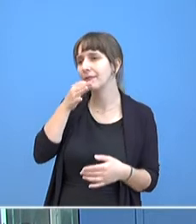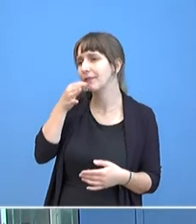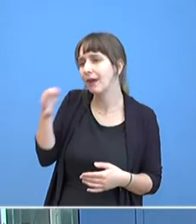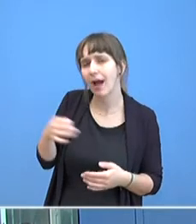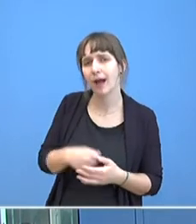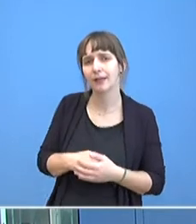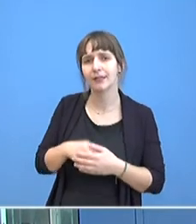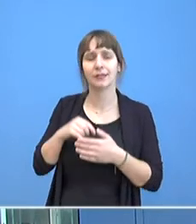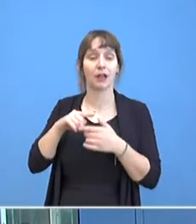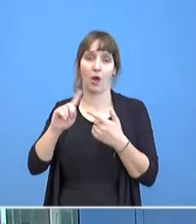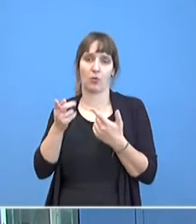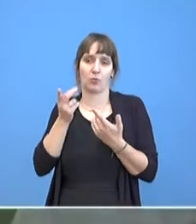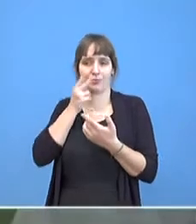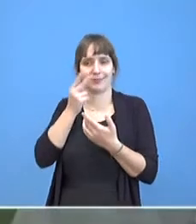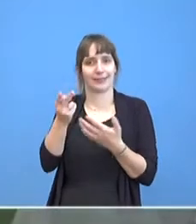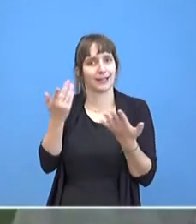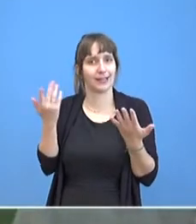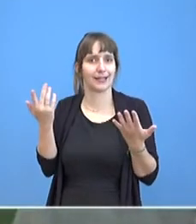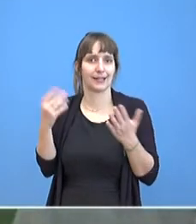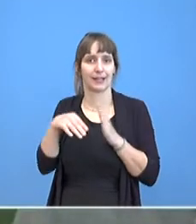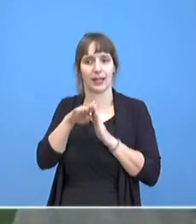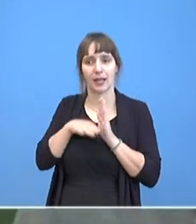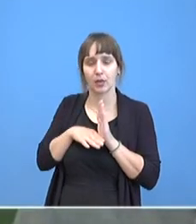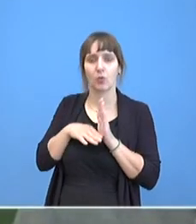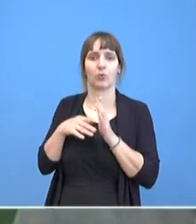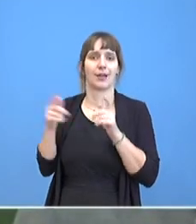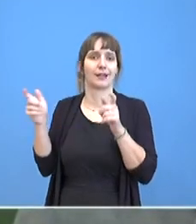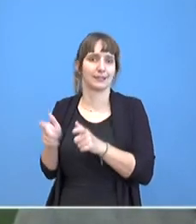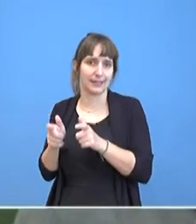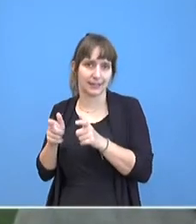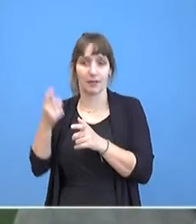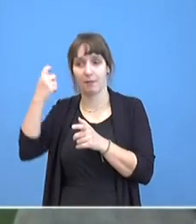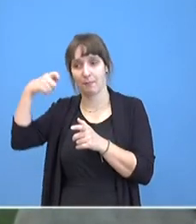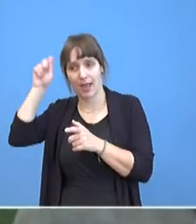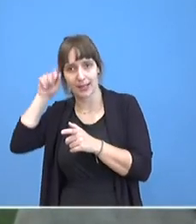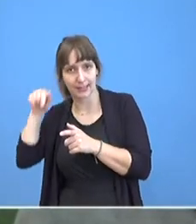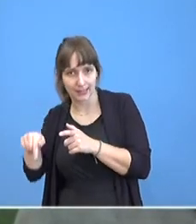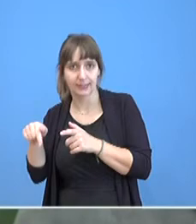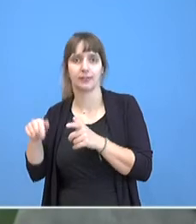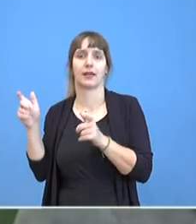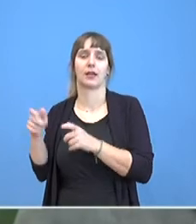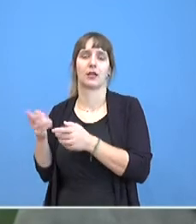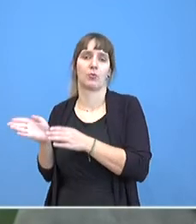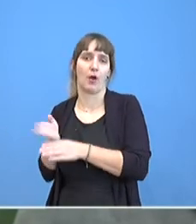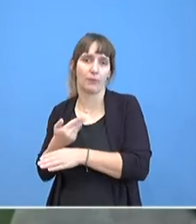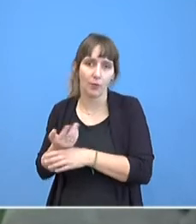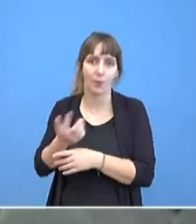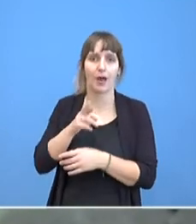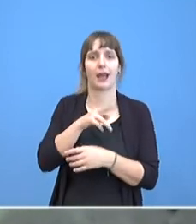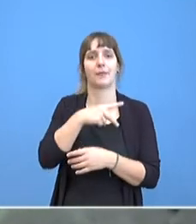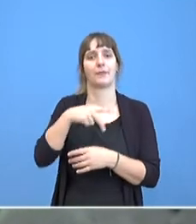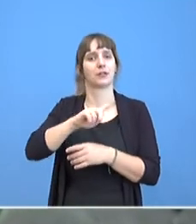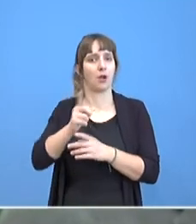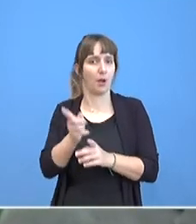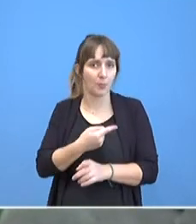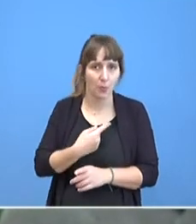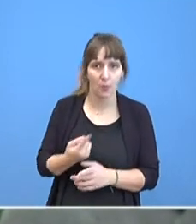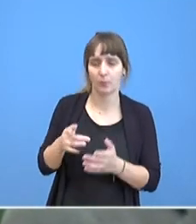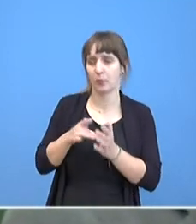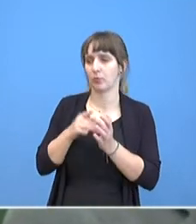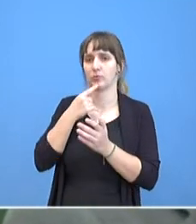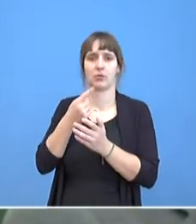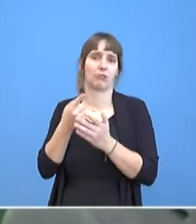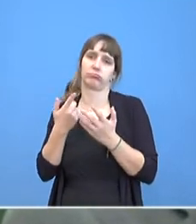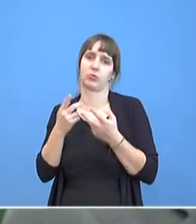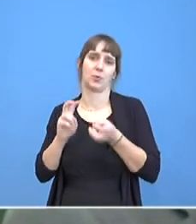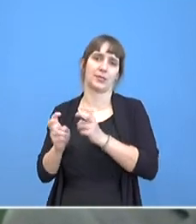zusätzlich eben sieht, dass eben die Quarantäneregelungen von Rheinland-Pfalz und eben Berlin aufgehoben wurden, mit der Begründung, das wäre halt nicht handhabbar, eben gerade